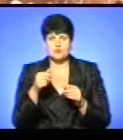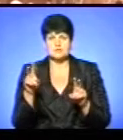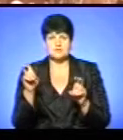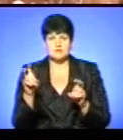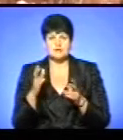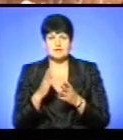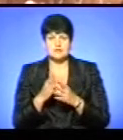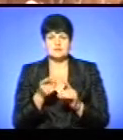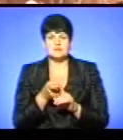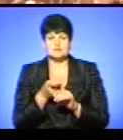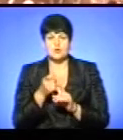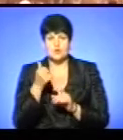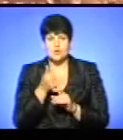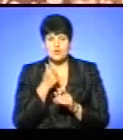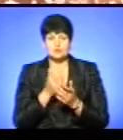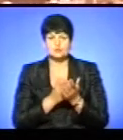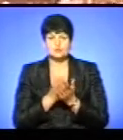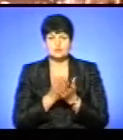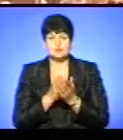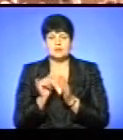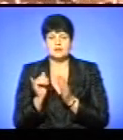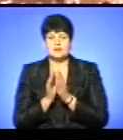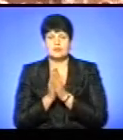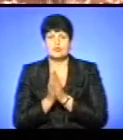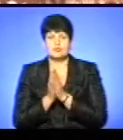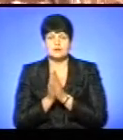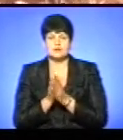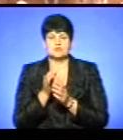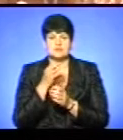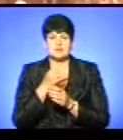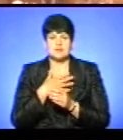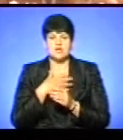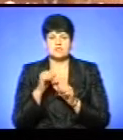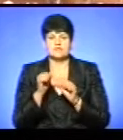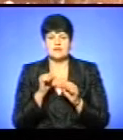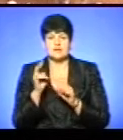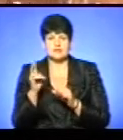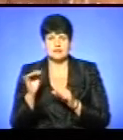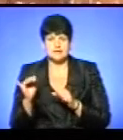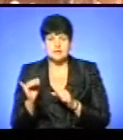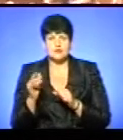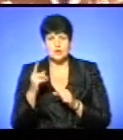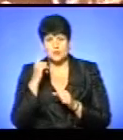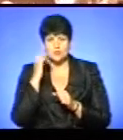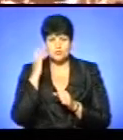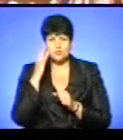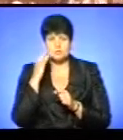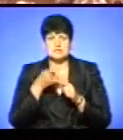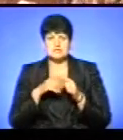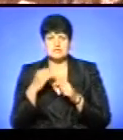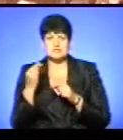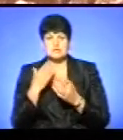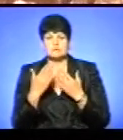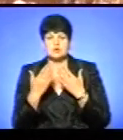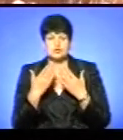є присвячена року літургії і молитви. Те, що проголосили наші владики, якраз роздумуючи над цією всією історією, також